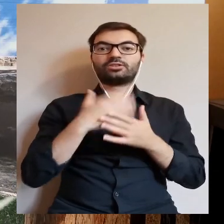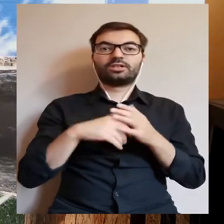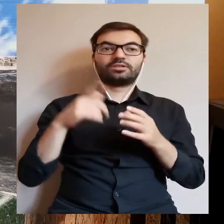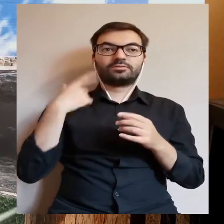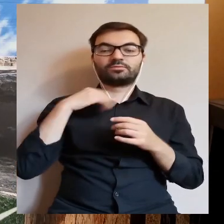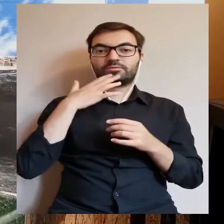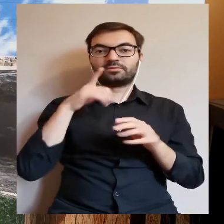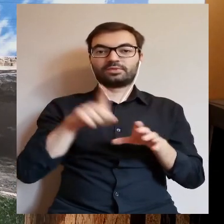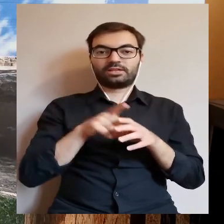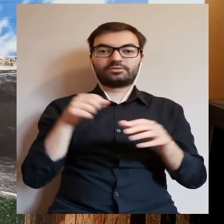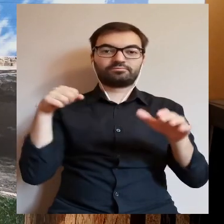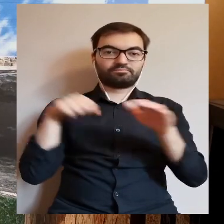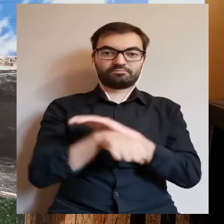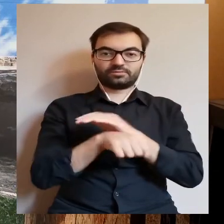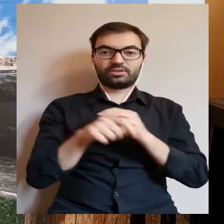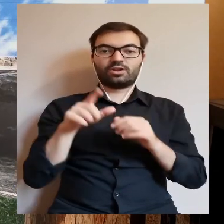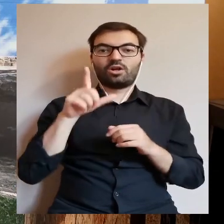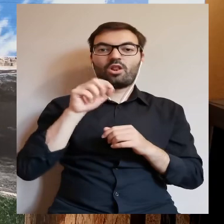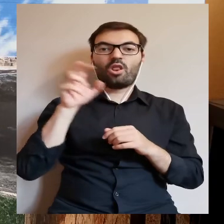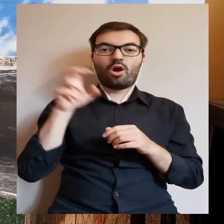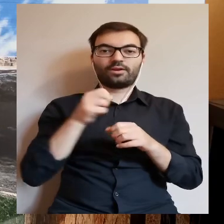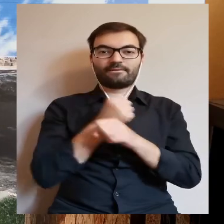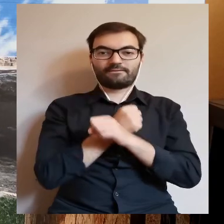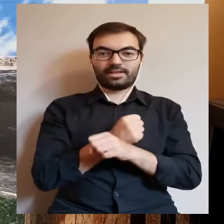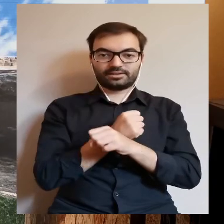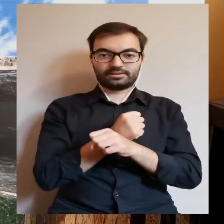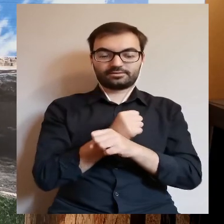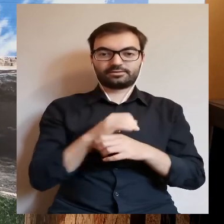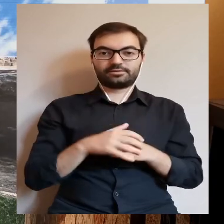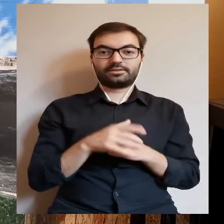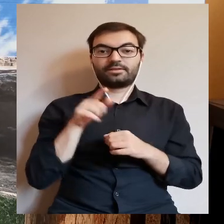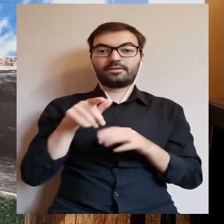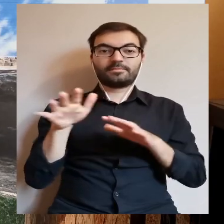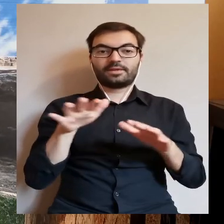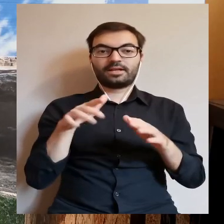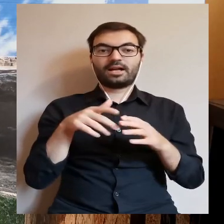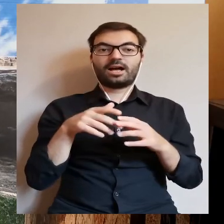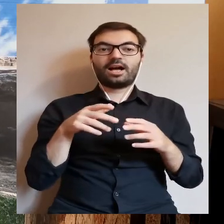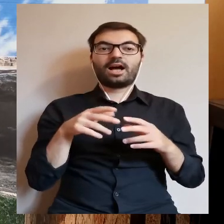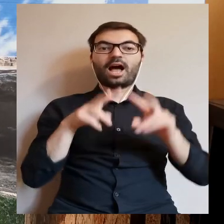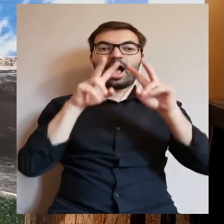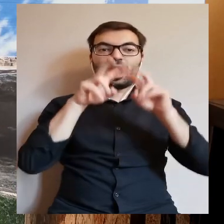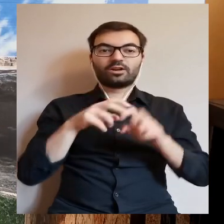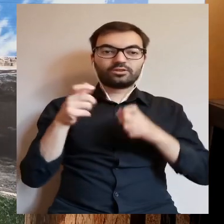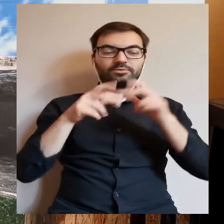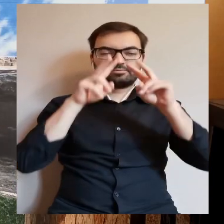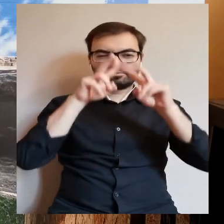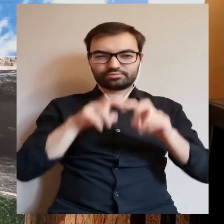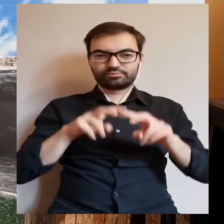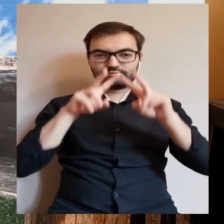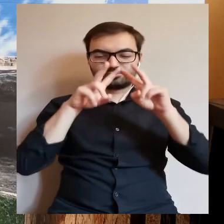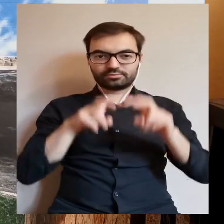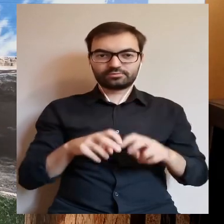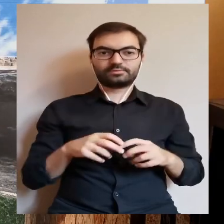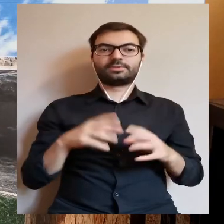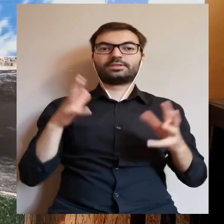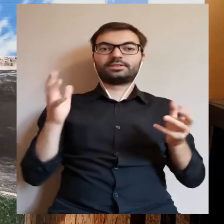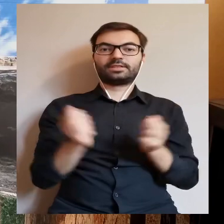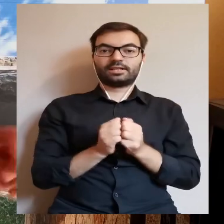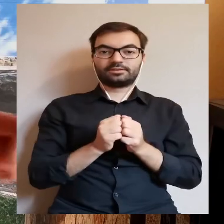niektórych wersji przetrzymywano go również w lochach. I w lochach tych archeolodzy prowadzili badania